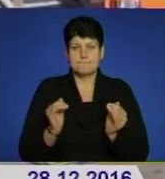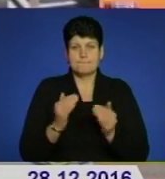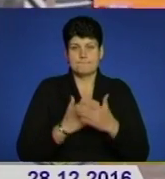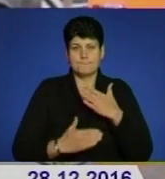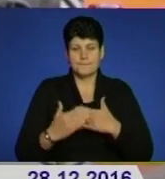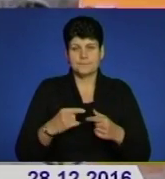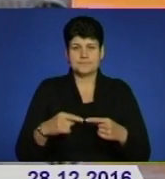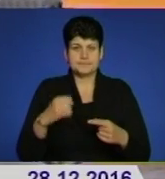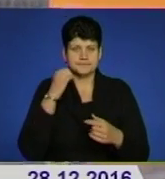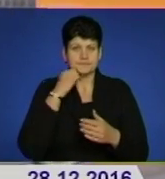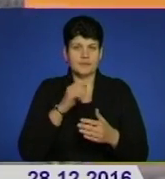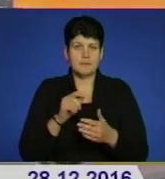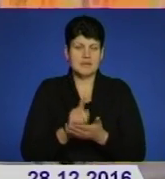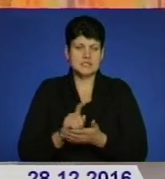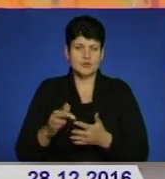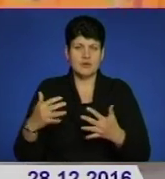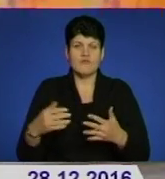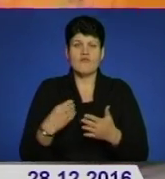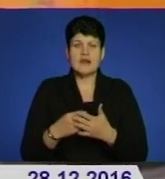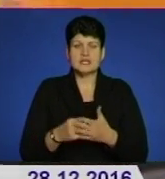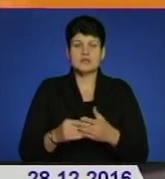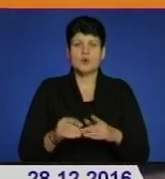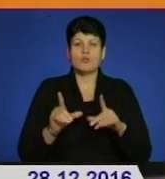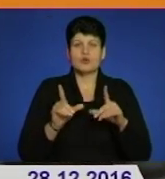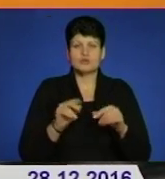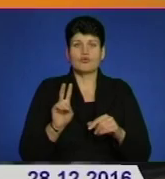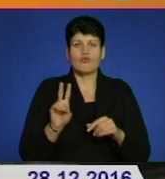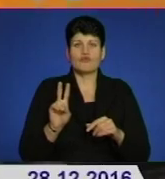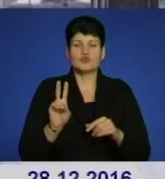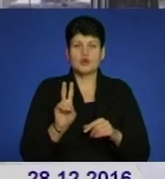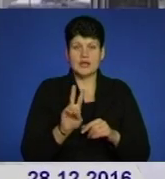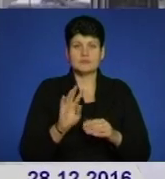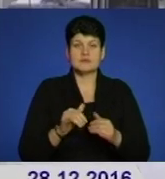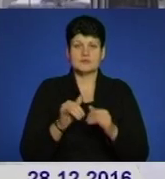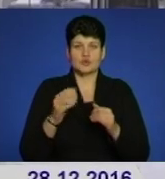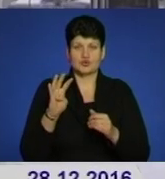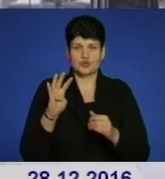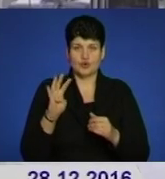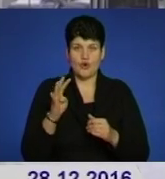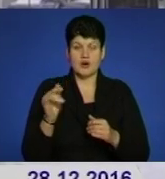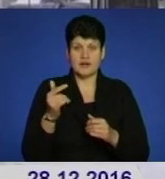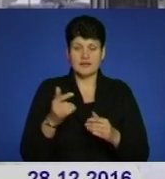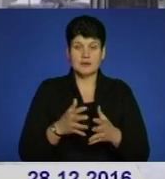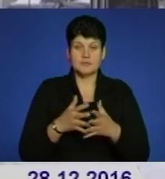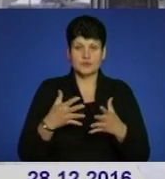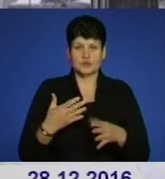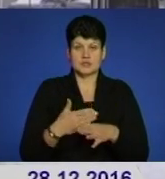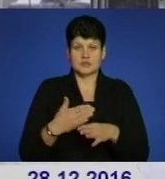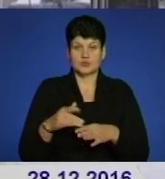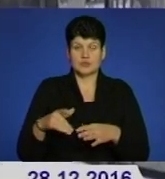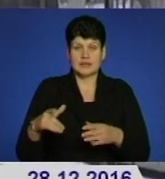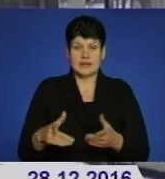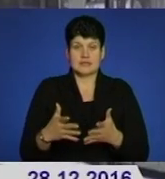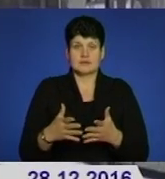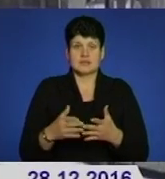Адже якщо вартість проїзду у тролейбусах зросте до 4 гривень, для значної частини мешканців міста найбільш